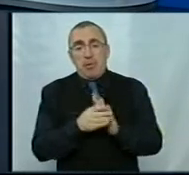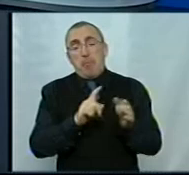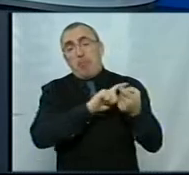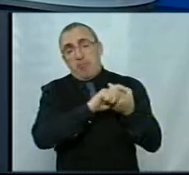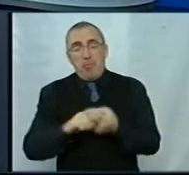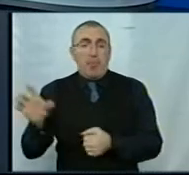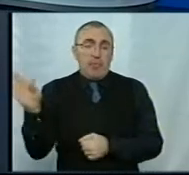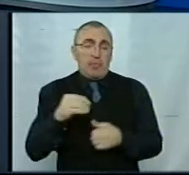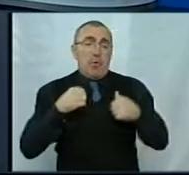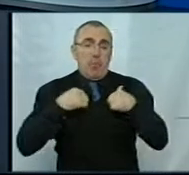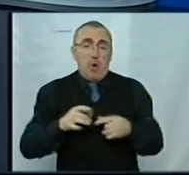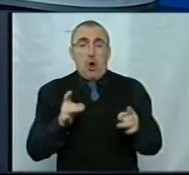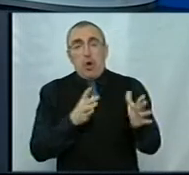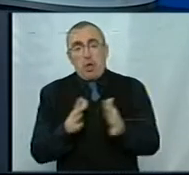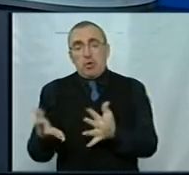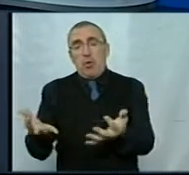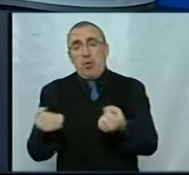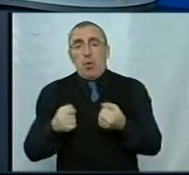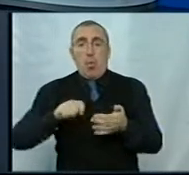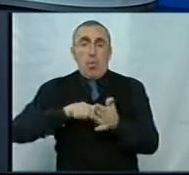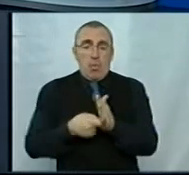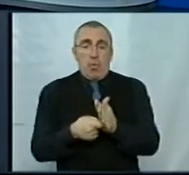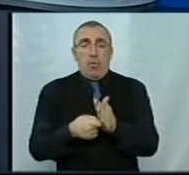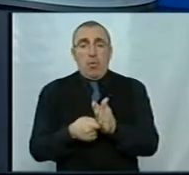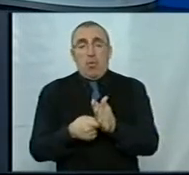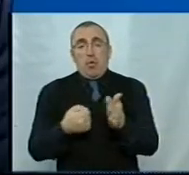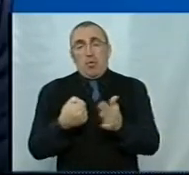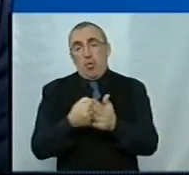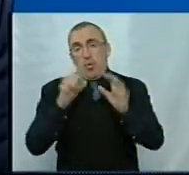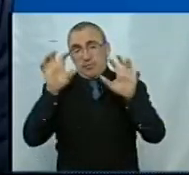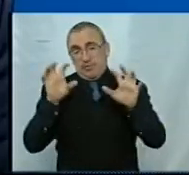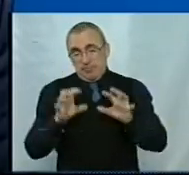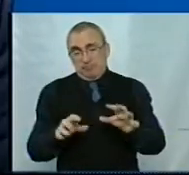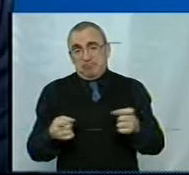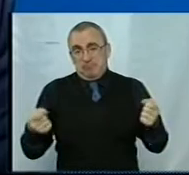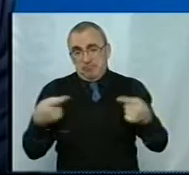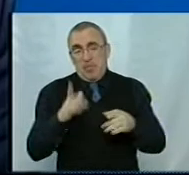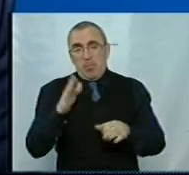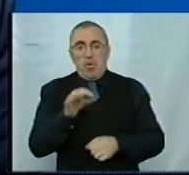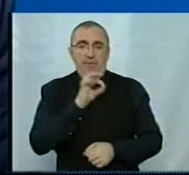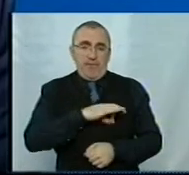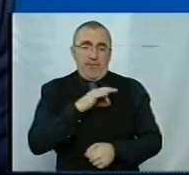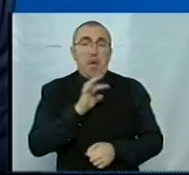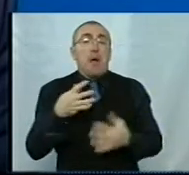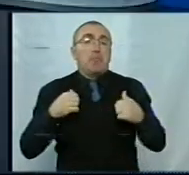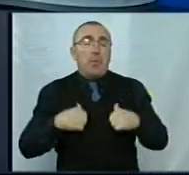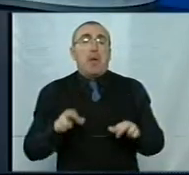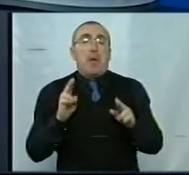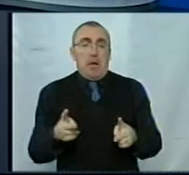що всі в спокійному режимі отримують ці ключі, відповідно до вимога законодавства, і будуть їх використовувати. Наскільки я спокійно, Вене?